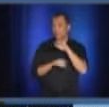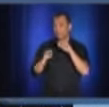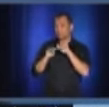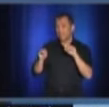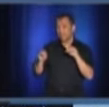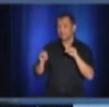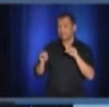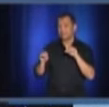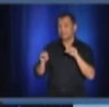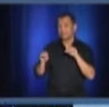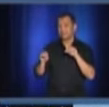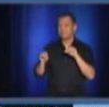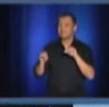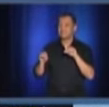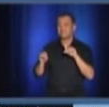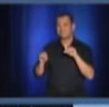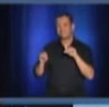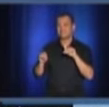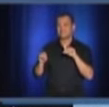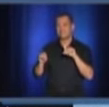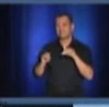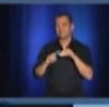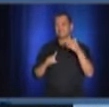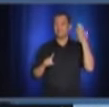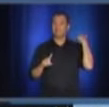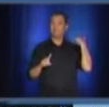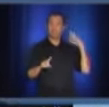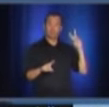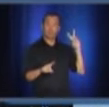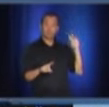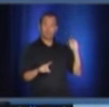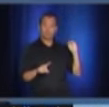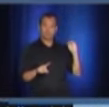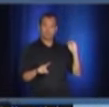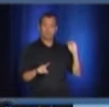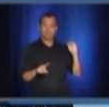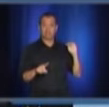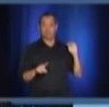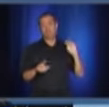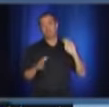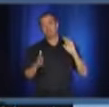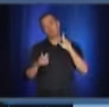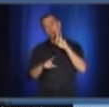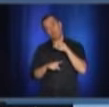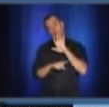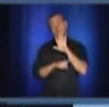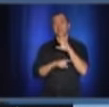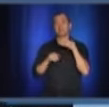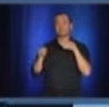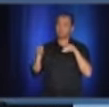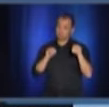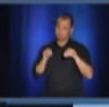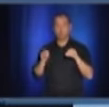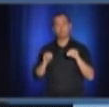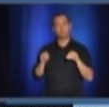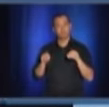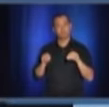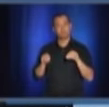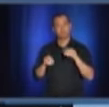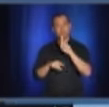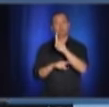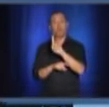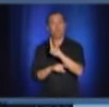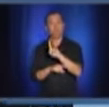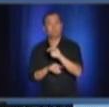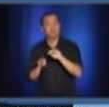un 2 m, un assouplissement. Le 1 m, c'est pour les jeunes qui ont peu de maladies et de